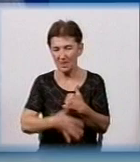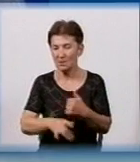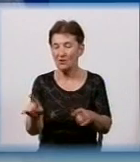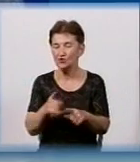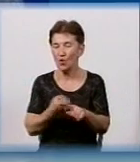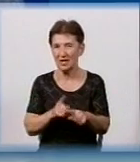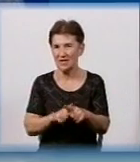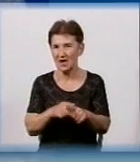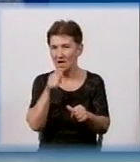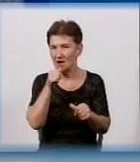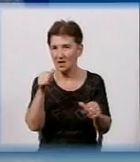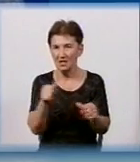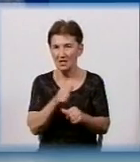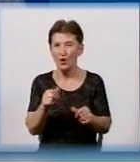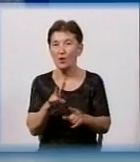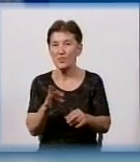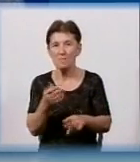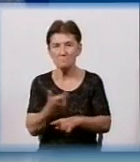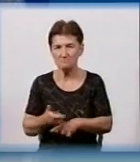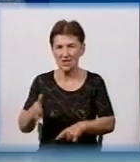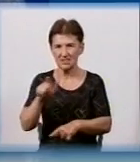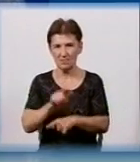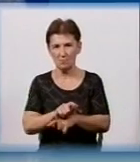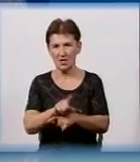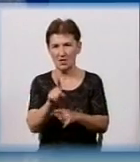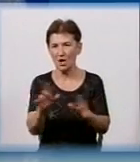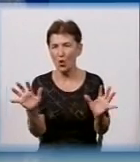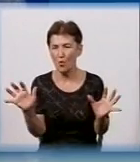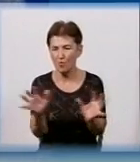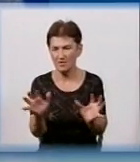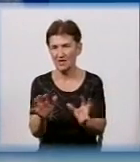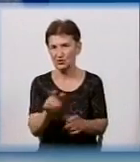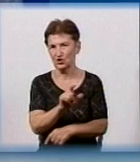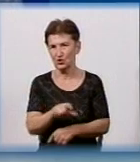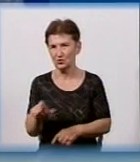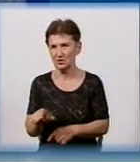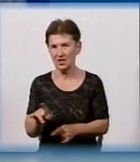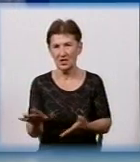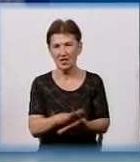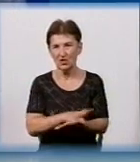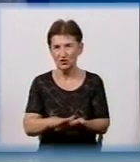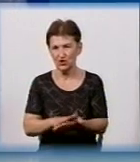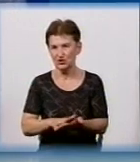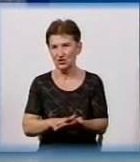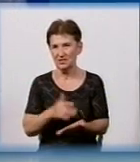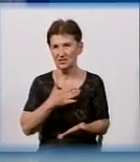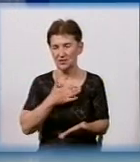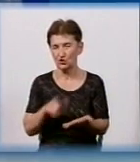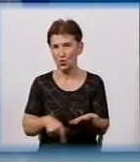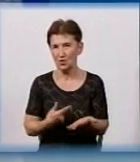максимально зберігати, максимально зберігати цікаві цікаві, максимально